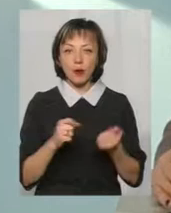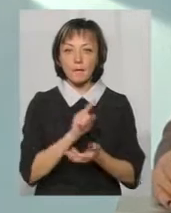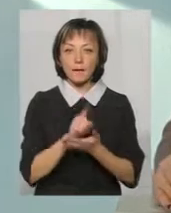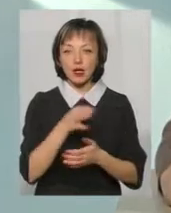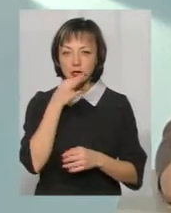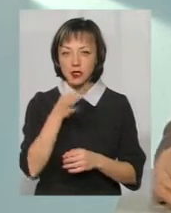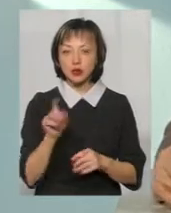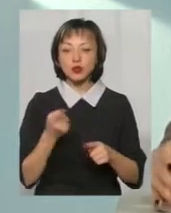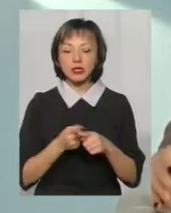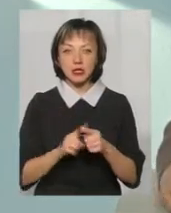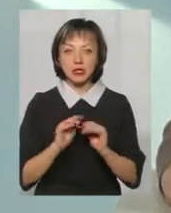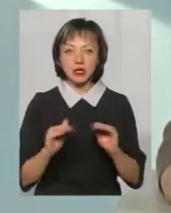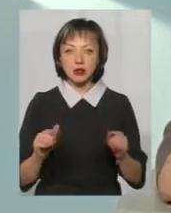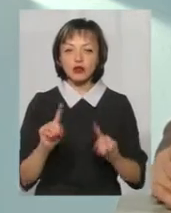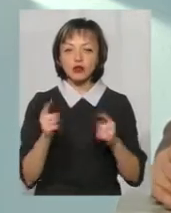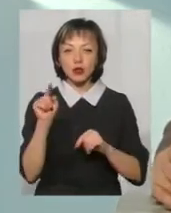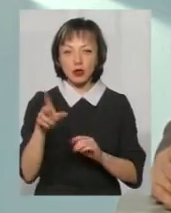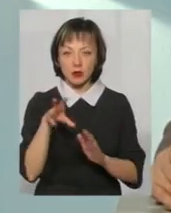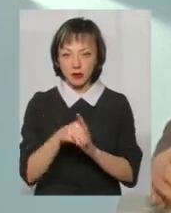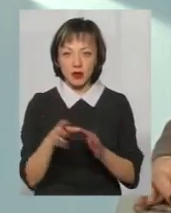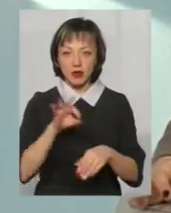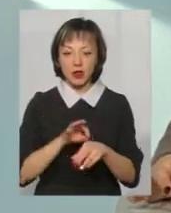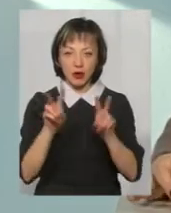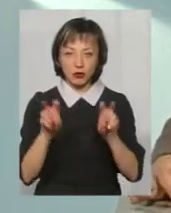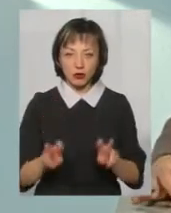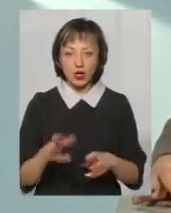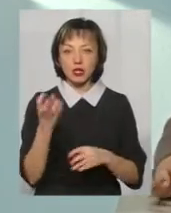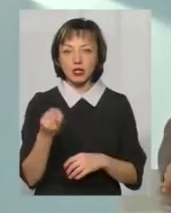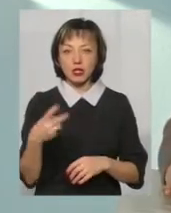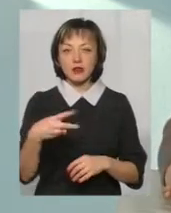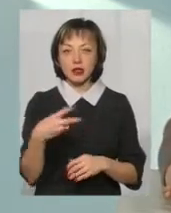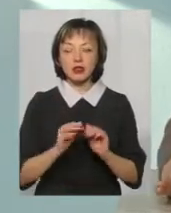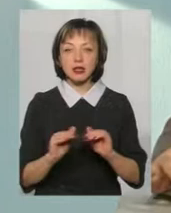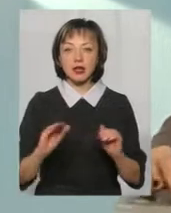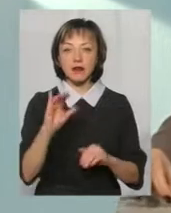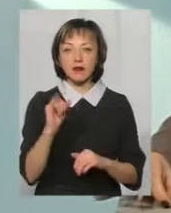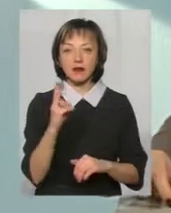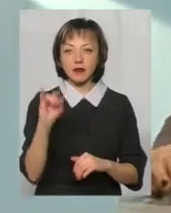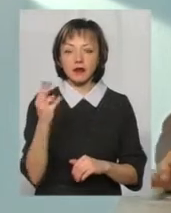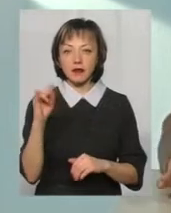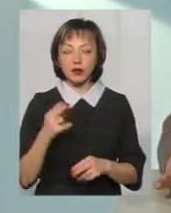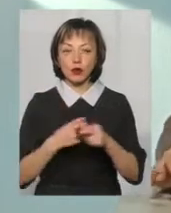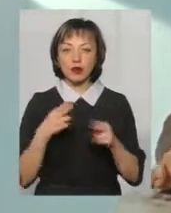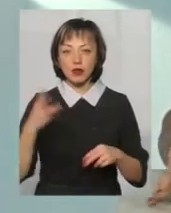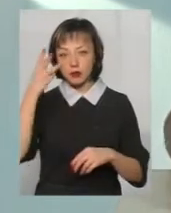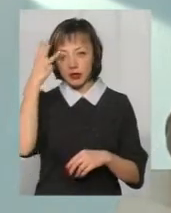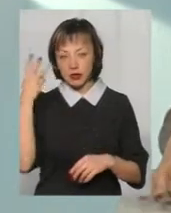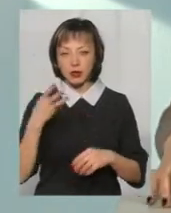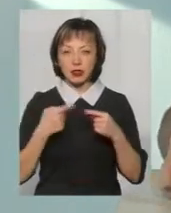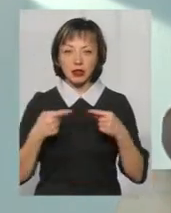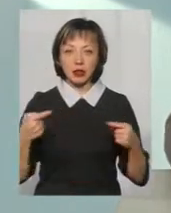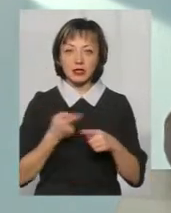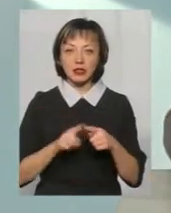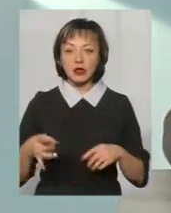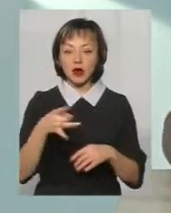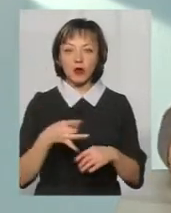сказати, що це за діти і чому вони там, які в них діагнози. А ще 20 дітей з Віньковецького району, Дуновецького, з Хмельницького і так далі. Цей